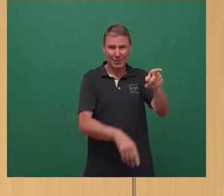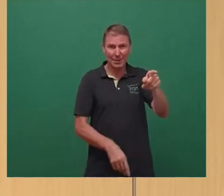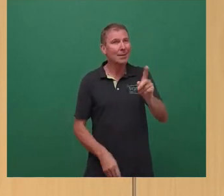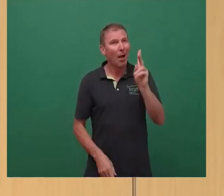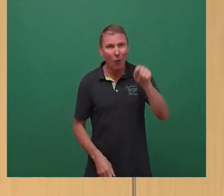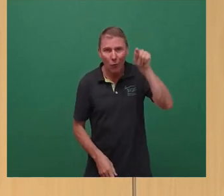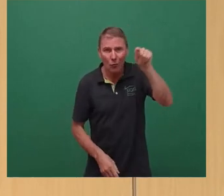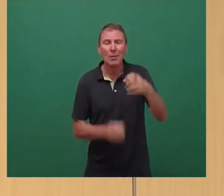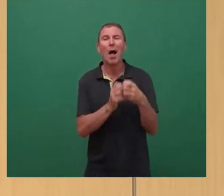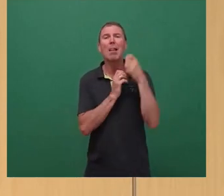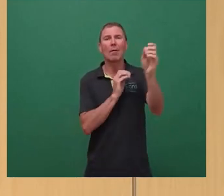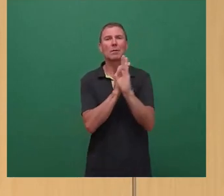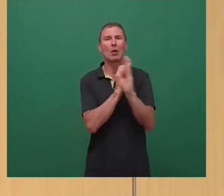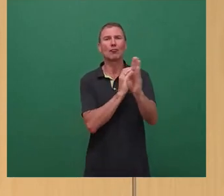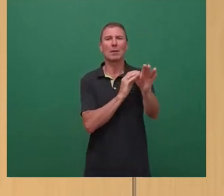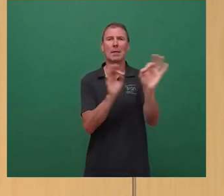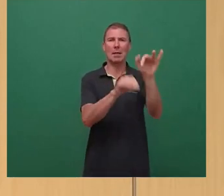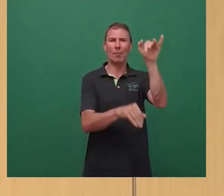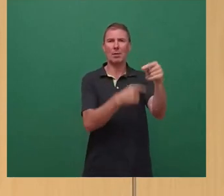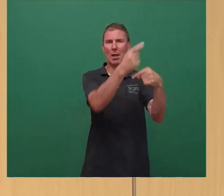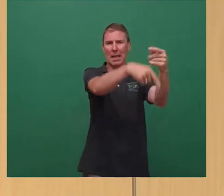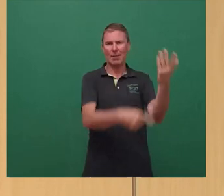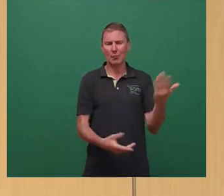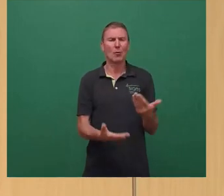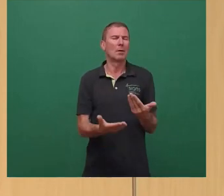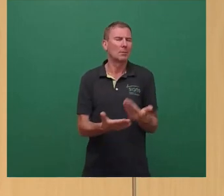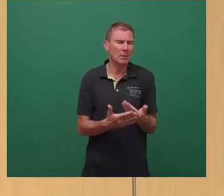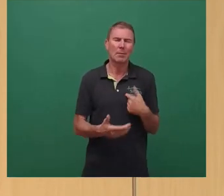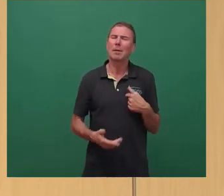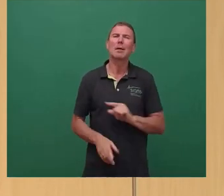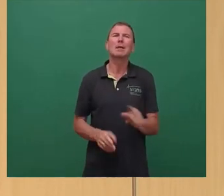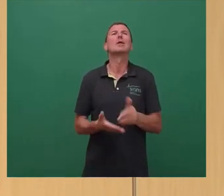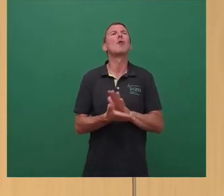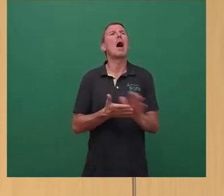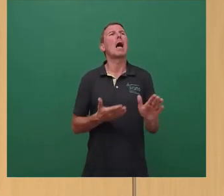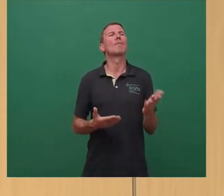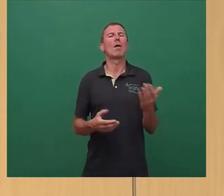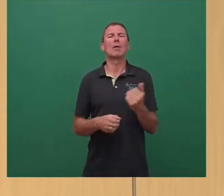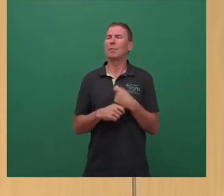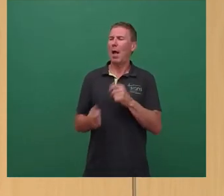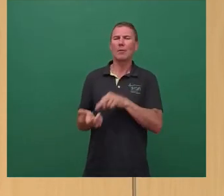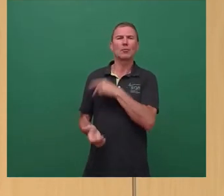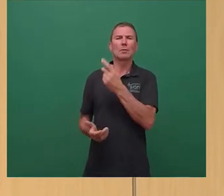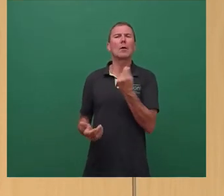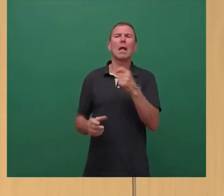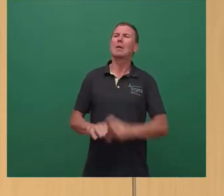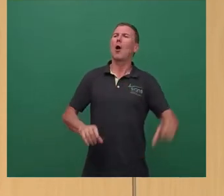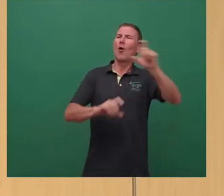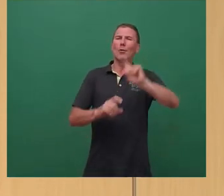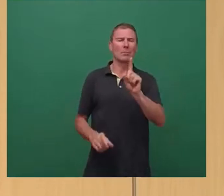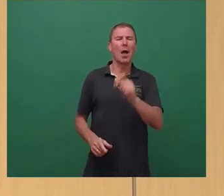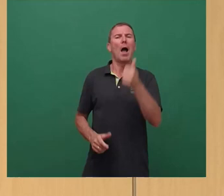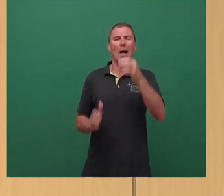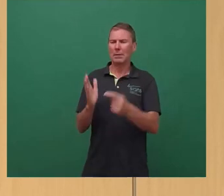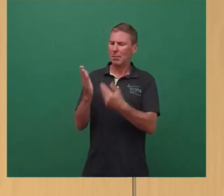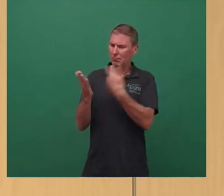die langfristige Strategie und Entwicklung. Daher sollte man es sich hier nicht so einfach machen, wie es vom Anstagssteller gewünscht ist. Wir sollten erst die Fakten und